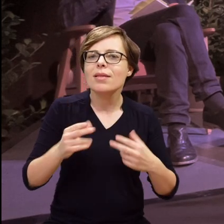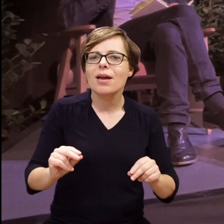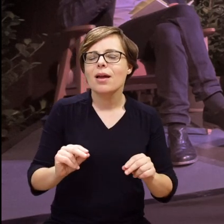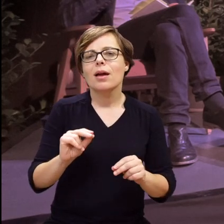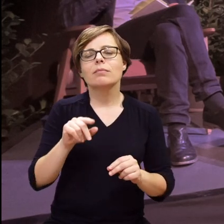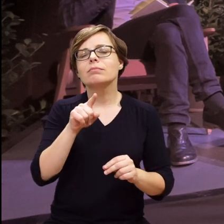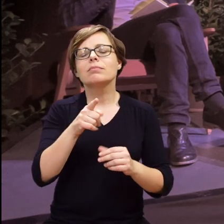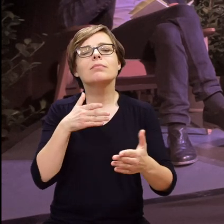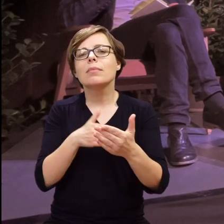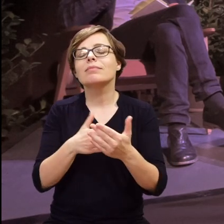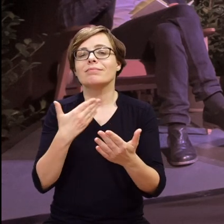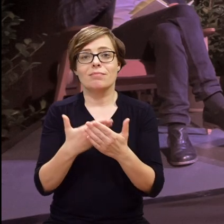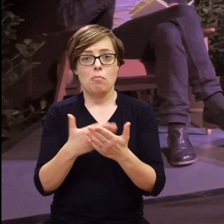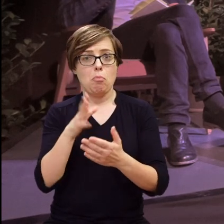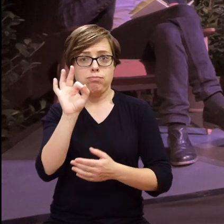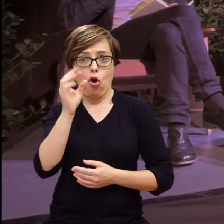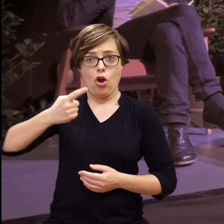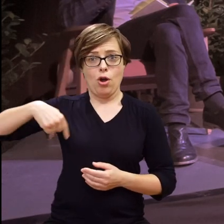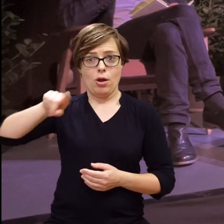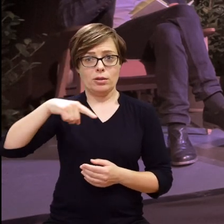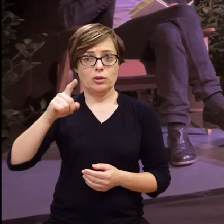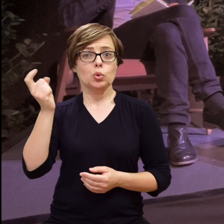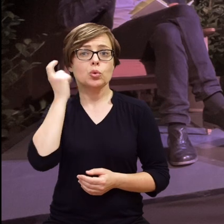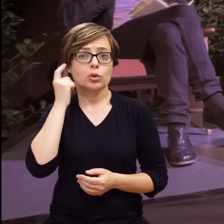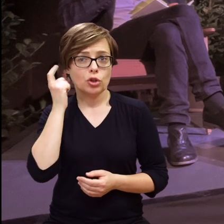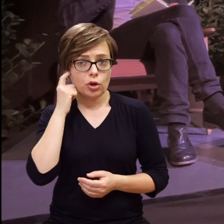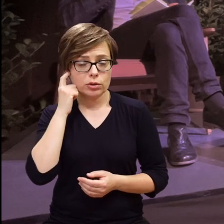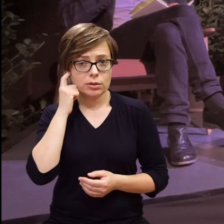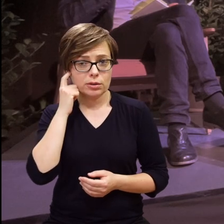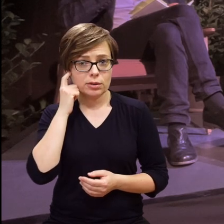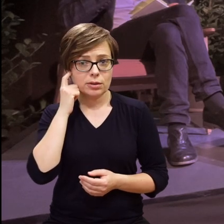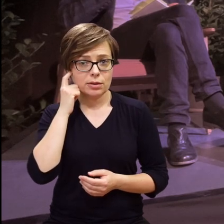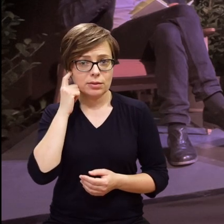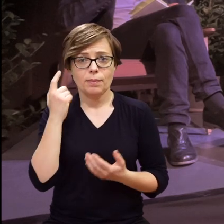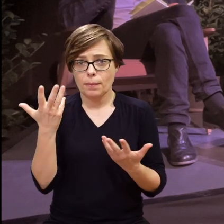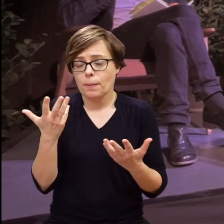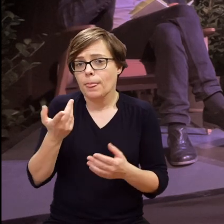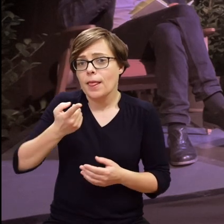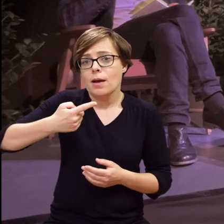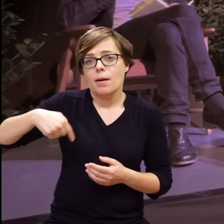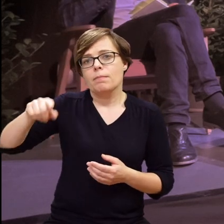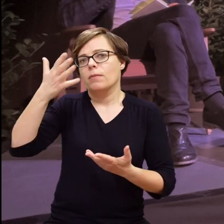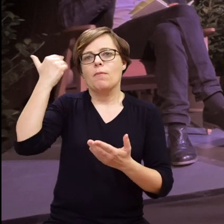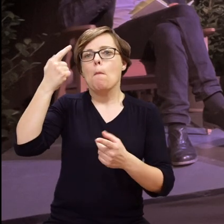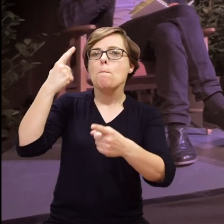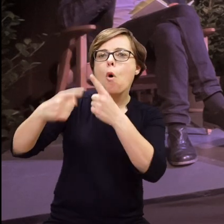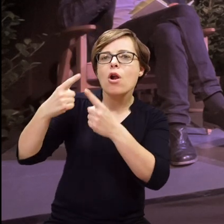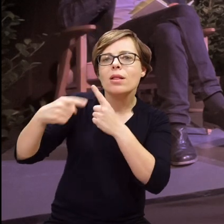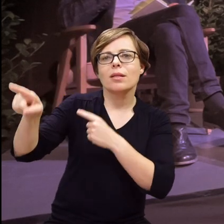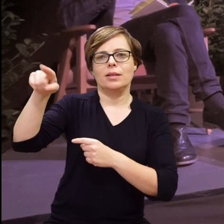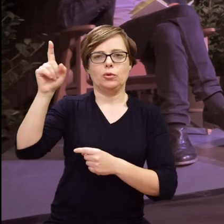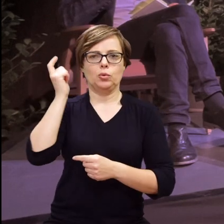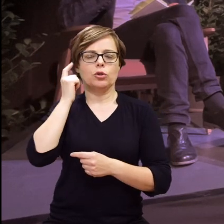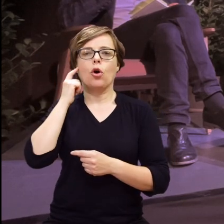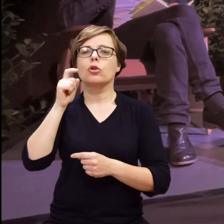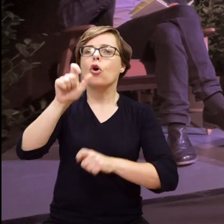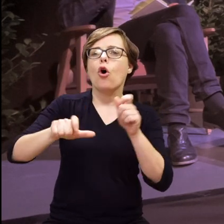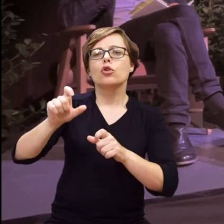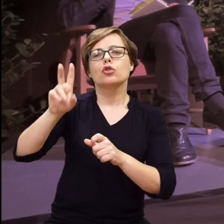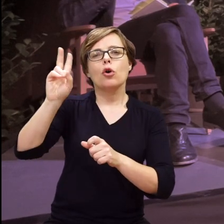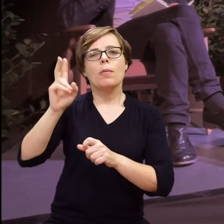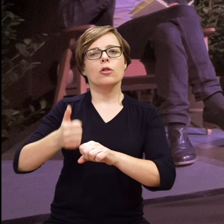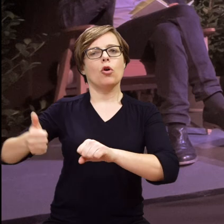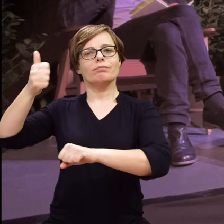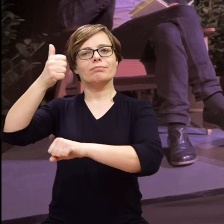jest osobą głuchą, tylko przede wszystkim z tego, że jako słyszący, jako ludzie, którzy jesteśmy, nie wiem, właśnie jako